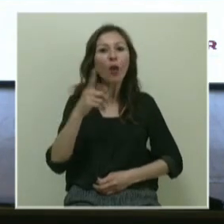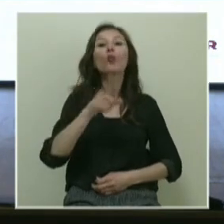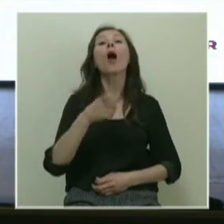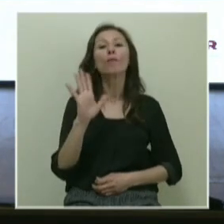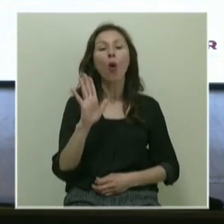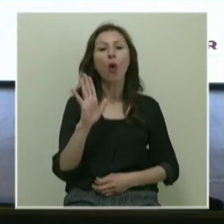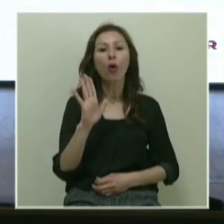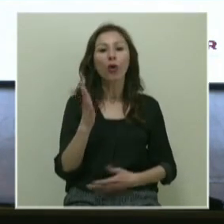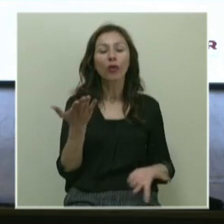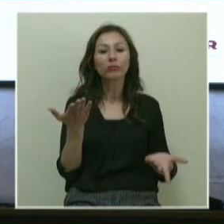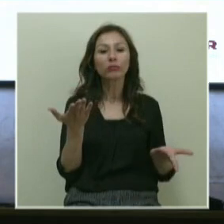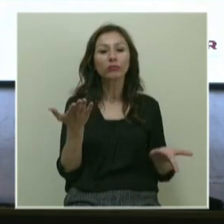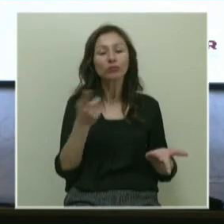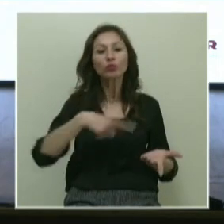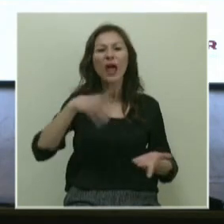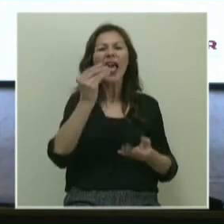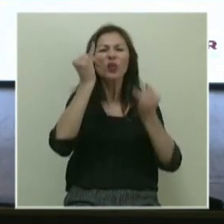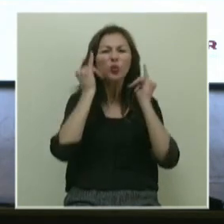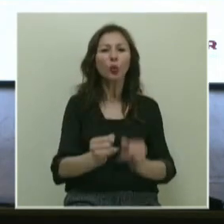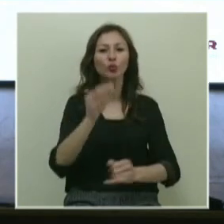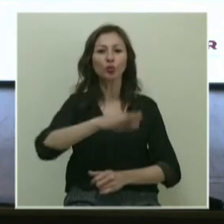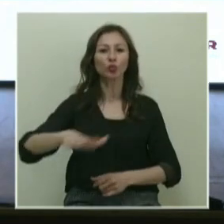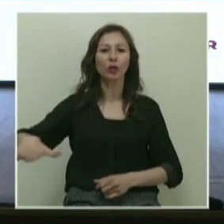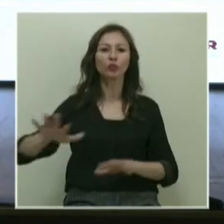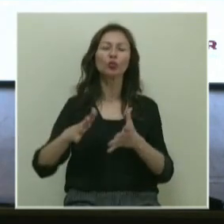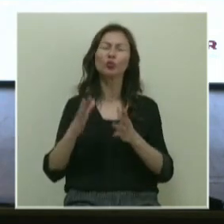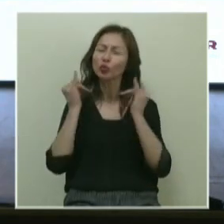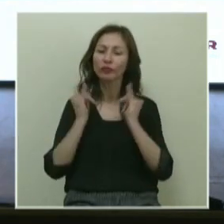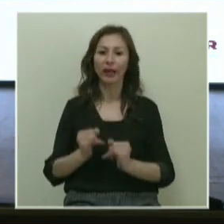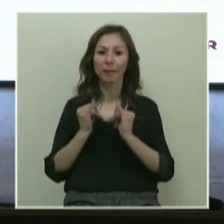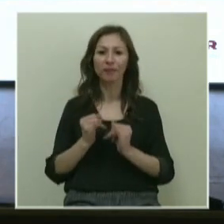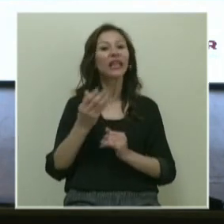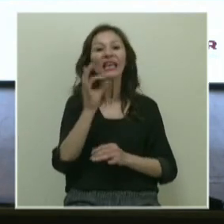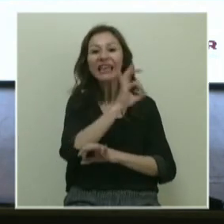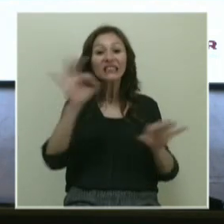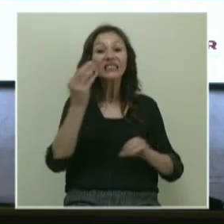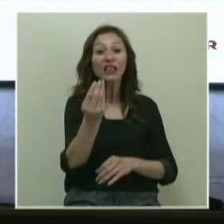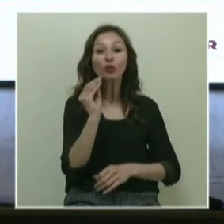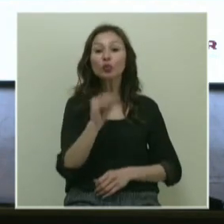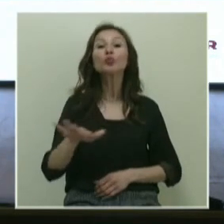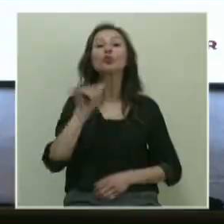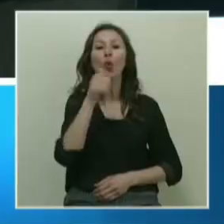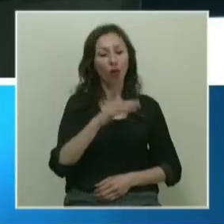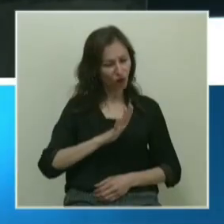ana fikrini bulamıyorlar. Bunlar en kötü çocuklarımız. Durumları o kadar beyin. Hiç mi iyi çocuk yok? Var.